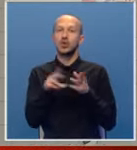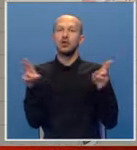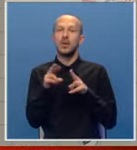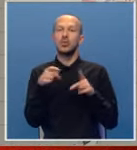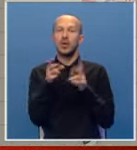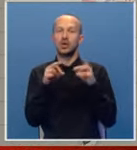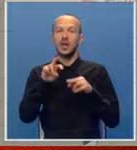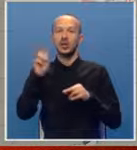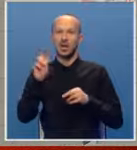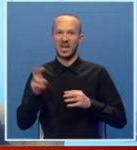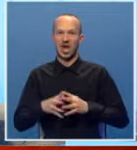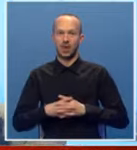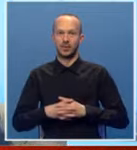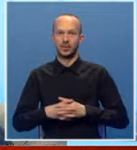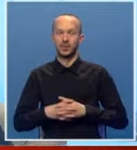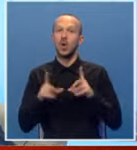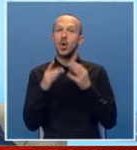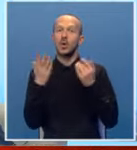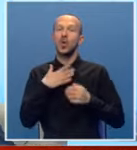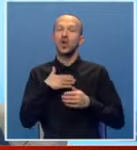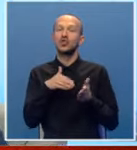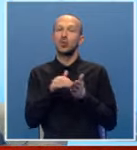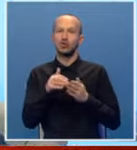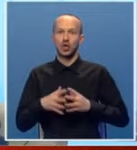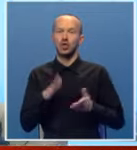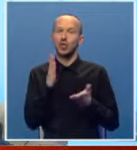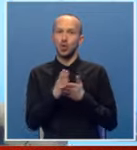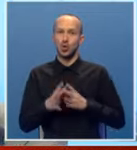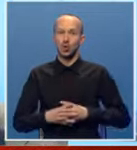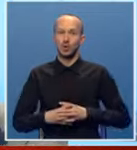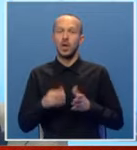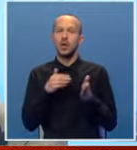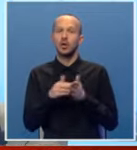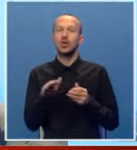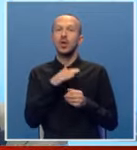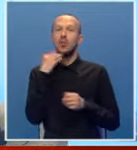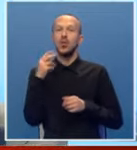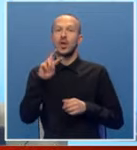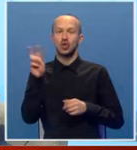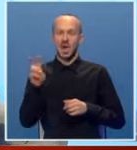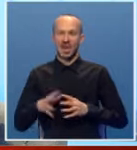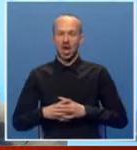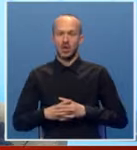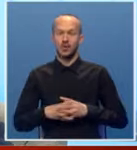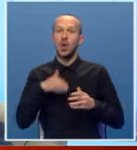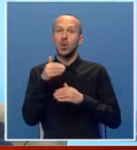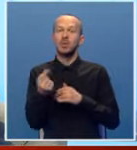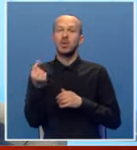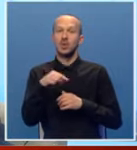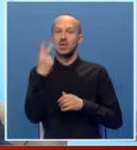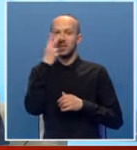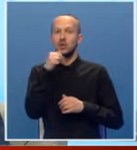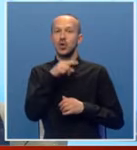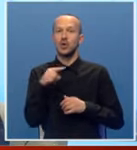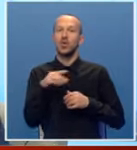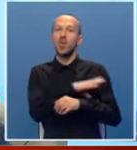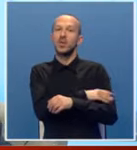manje količine električne energije. Ukoliko naši potržavači budu trošili puno električne energije, onda bi dolazilo naravno i